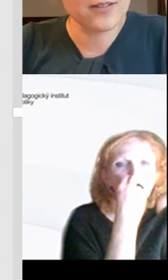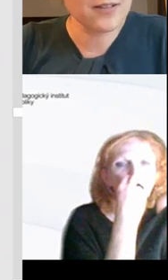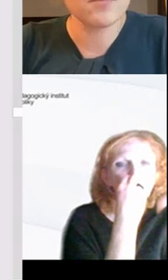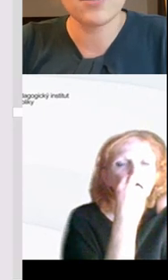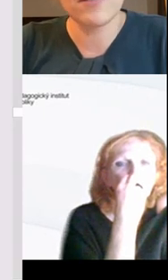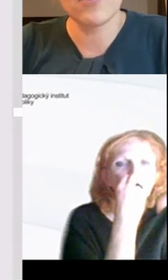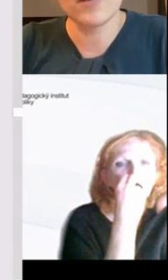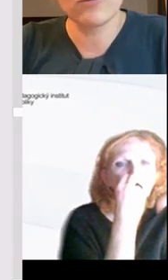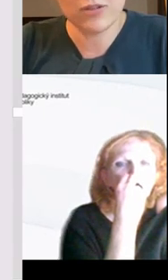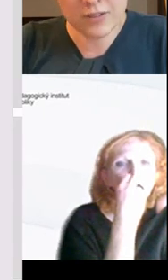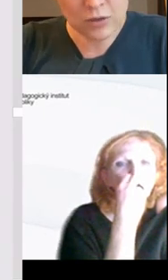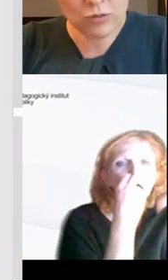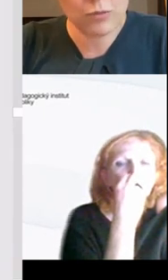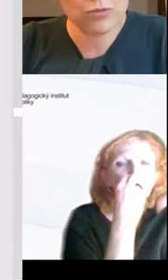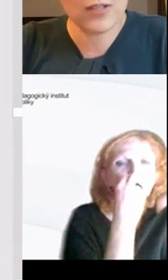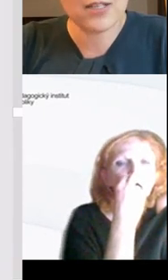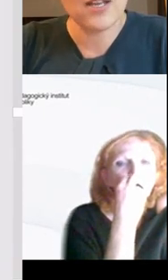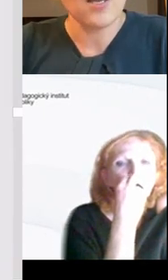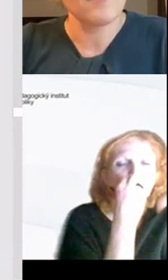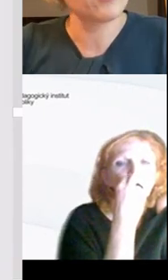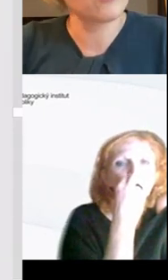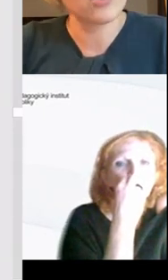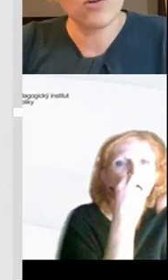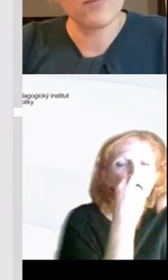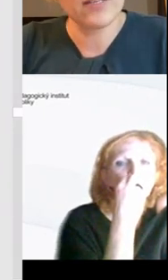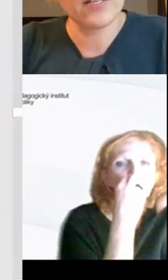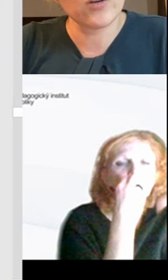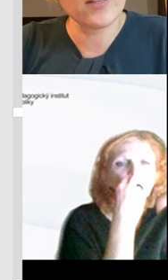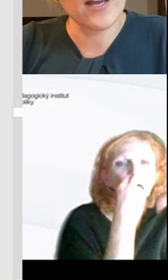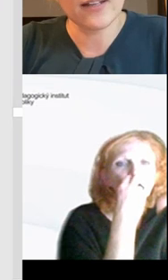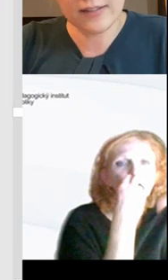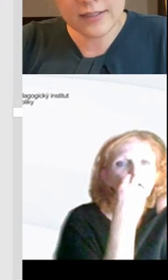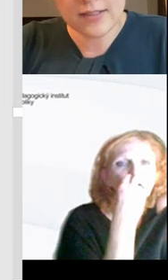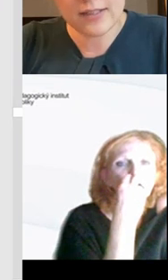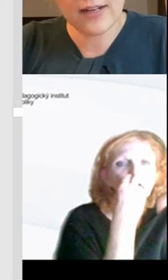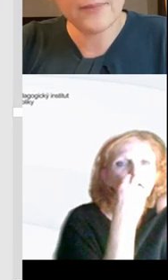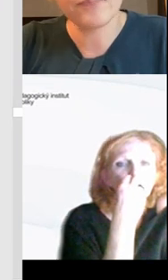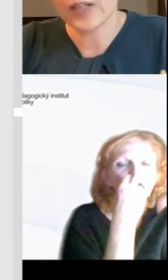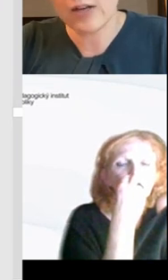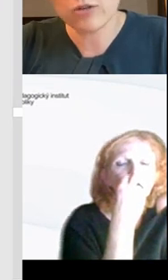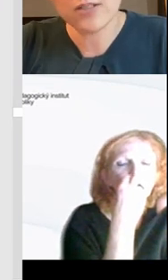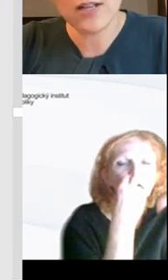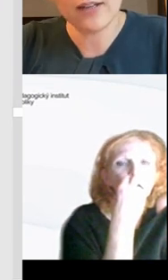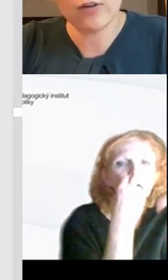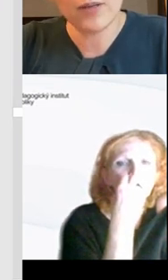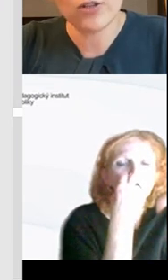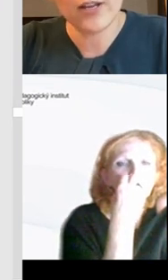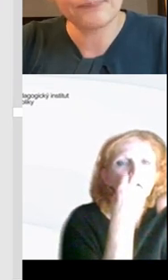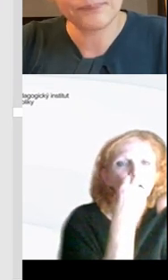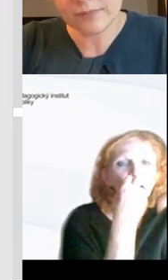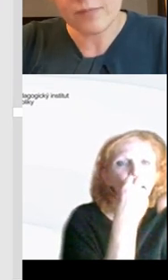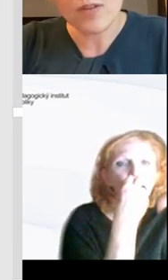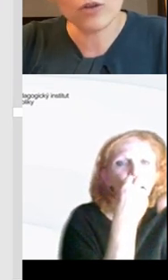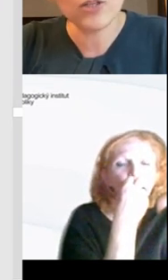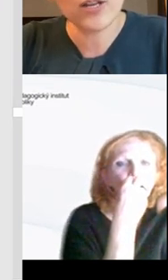umělá inteligence, teď jsem se dívala, umí už strašnou spoustu věcí. Mimo to třeba umí generovat nějaké texty, které nerozeznáte od